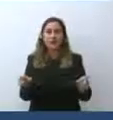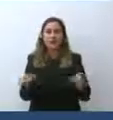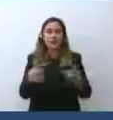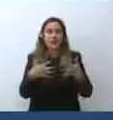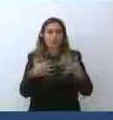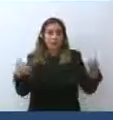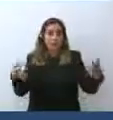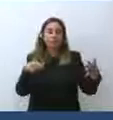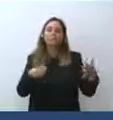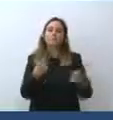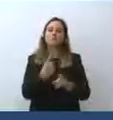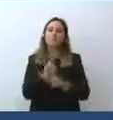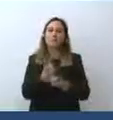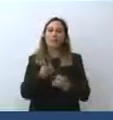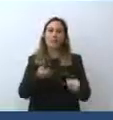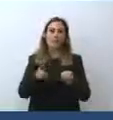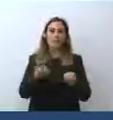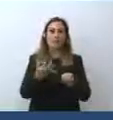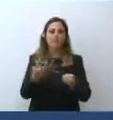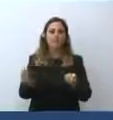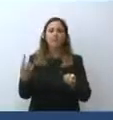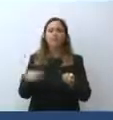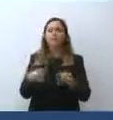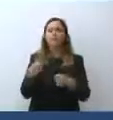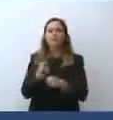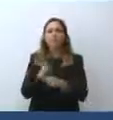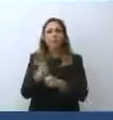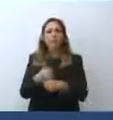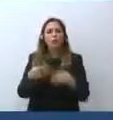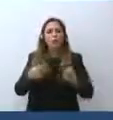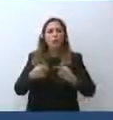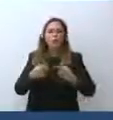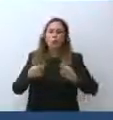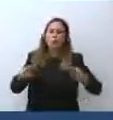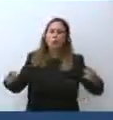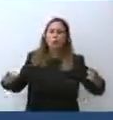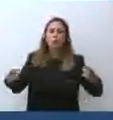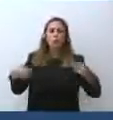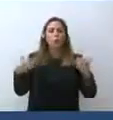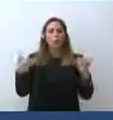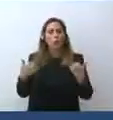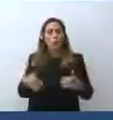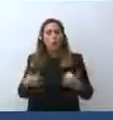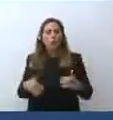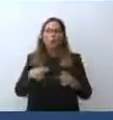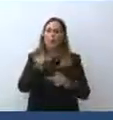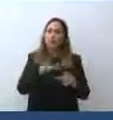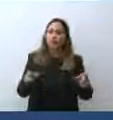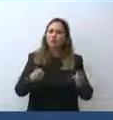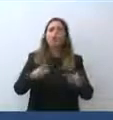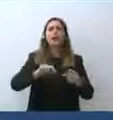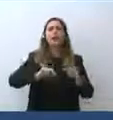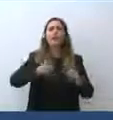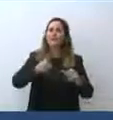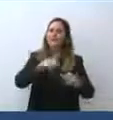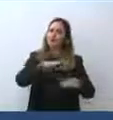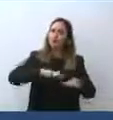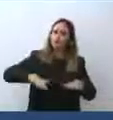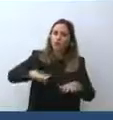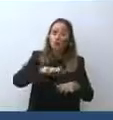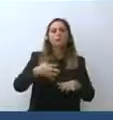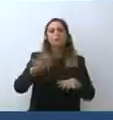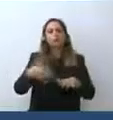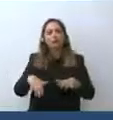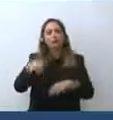Frutto di un lavoro lungo, paziente, che i nostri insegnanti, il nostro personale, i nostri dirigenti hanno svolto in silenzio